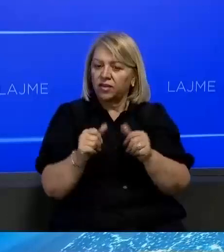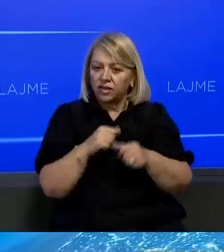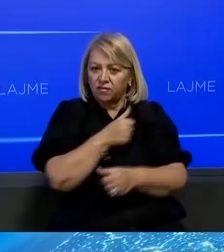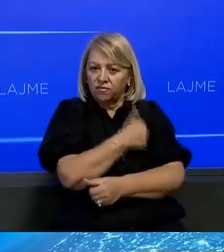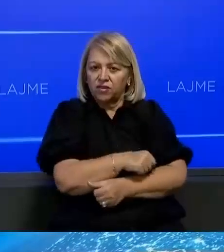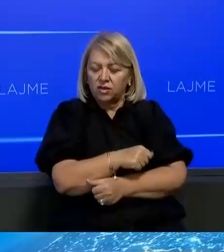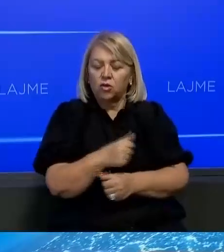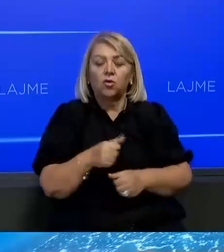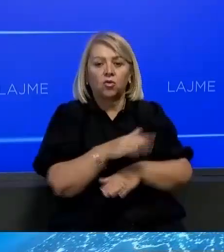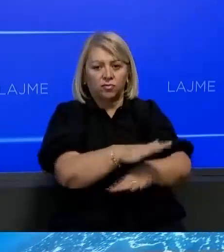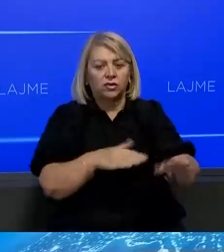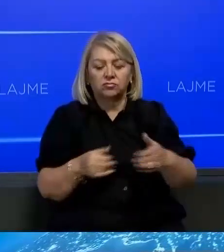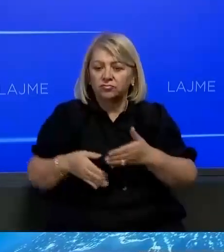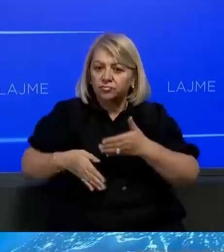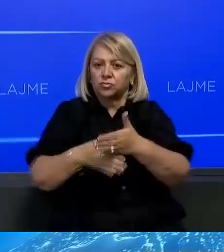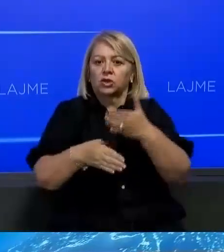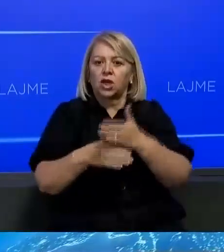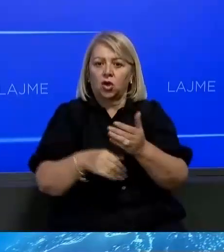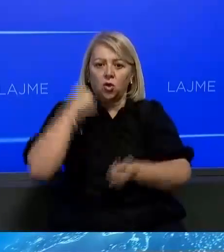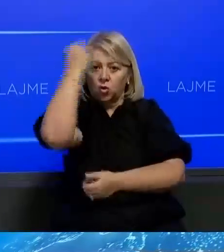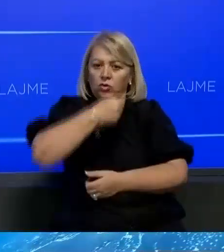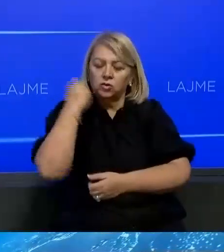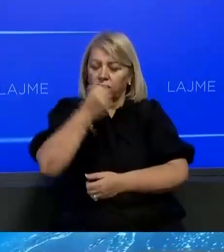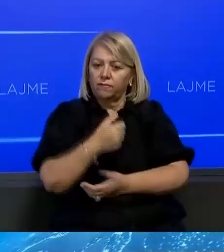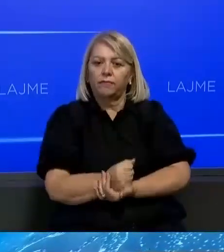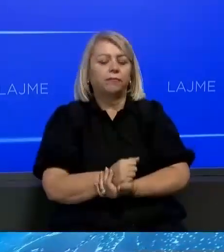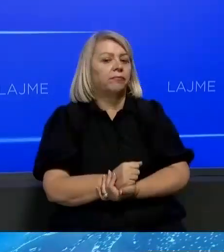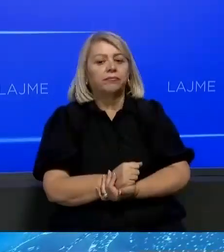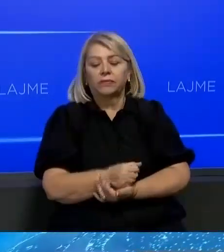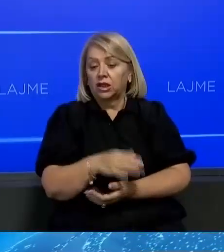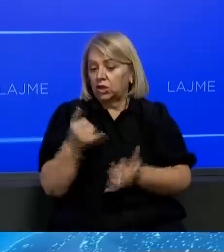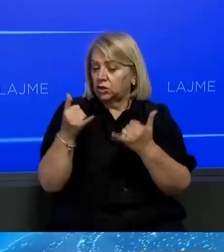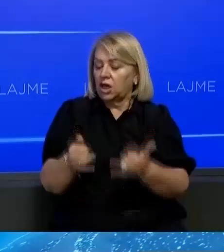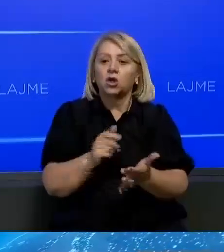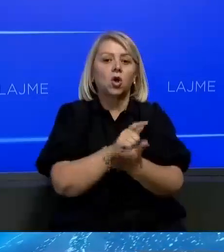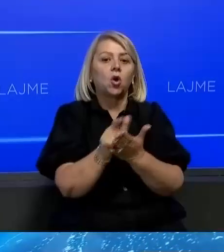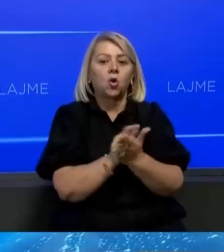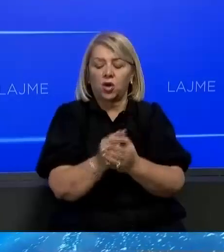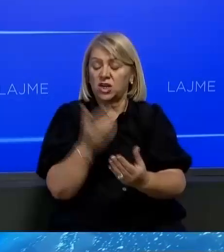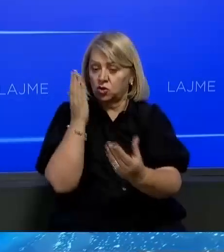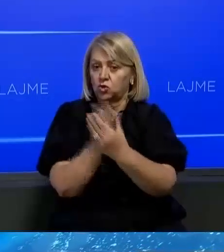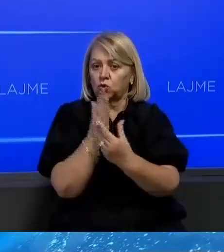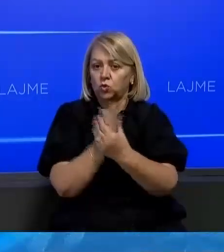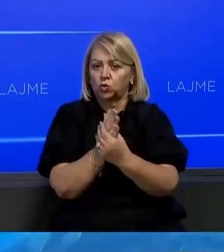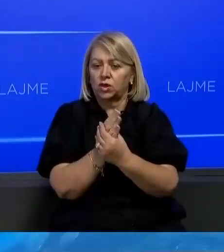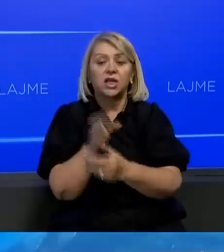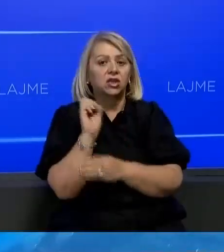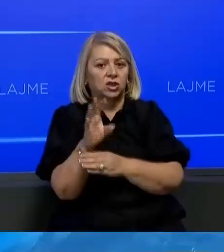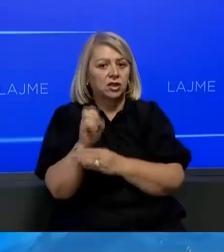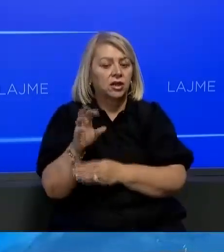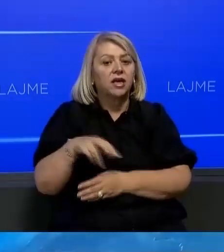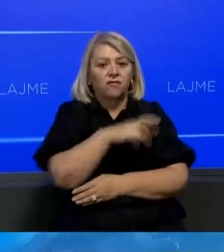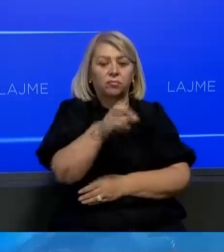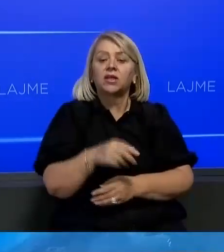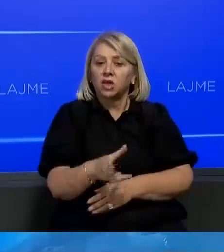kufëndi Shtjipris e kanë mështeru Kosovën në në njërën mafë së lutë dhe nuk kanë dyshin për tashë është koha që të bëhet një rezolut dhe këshili Europos të gërkoj